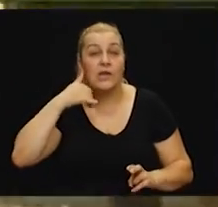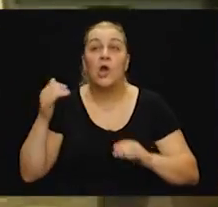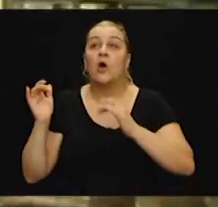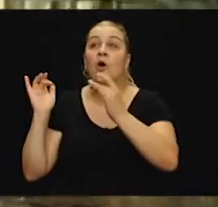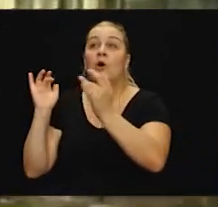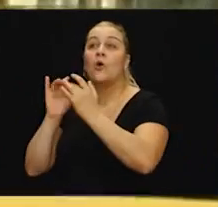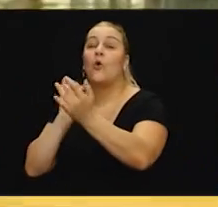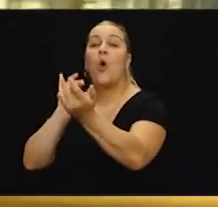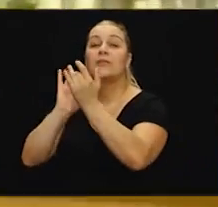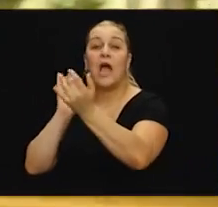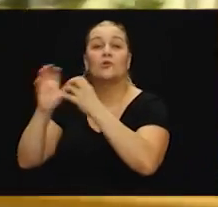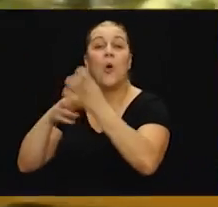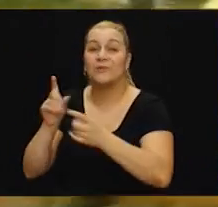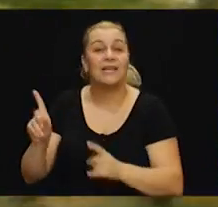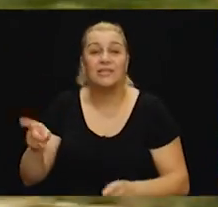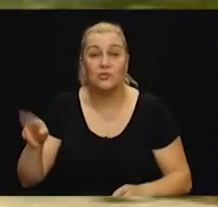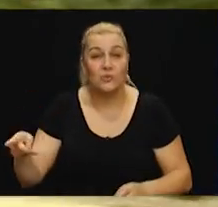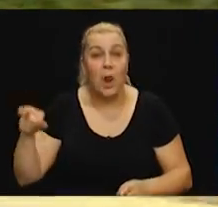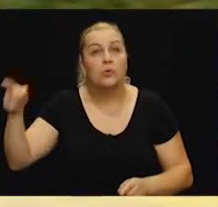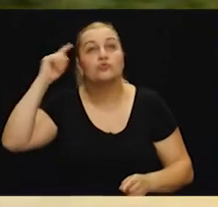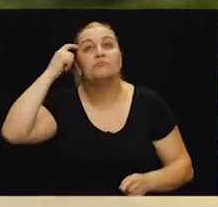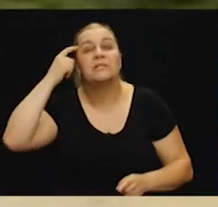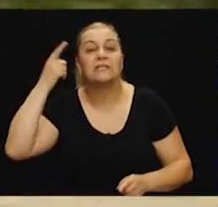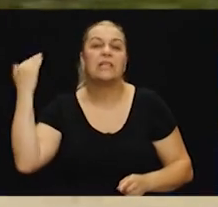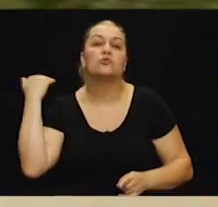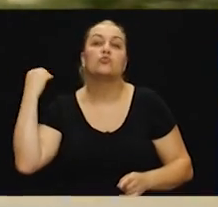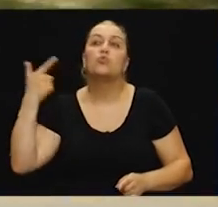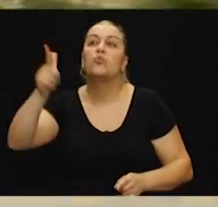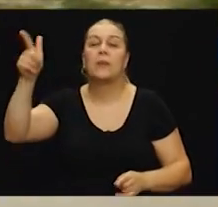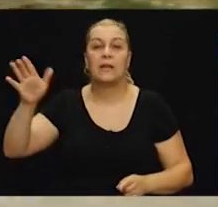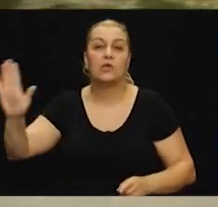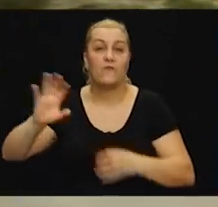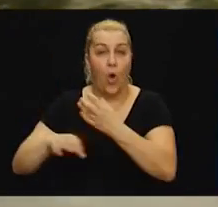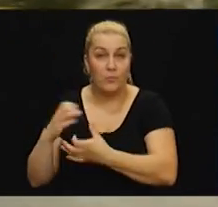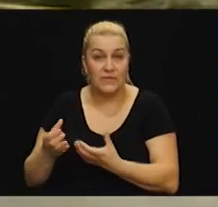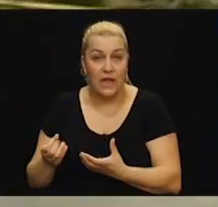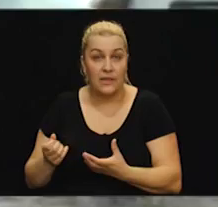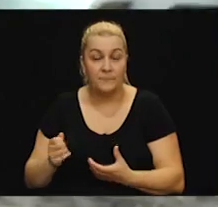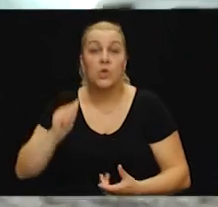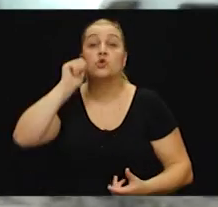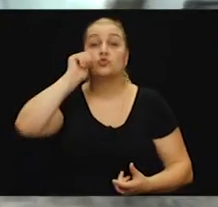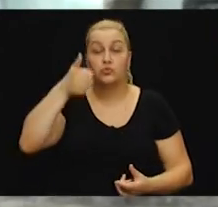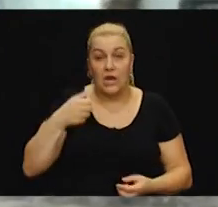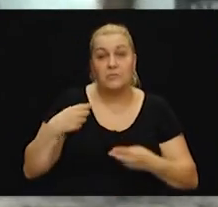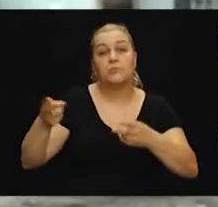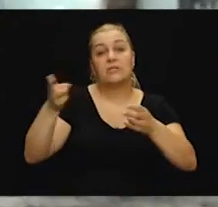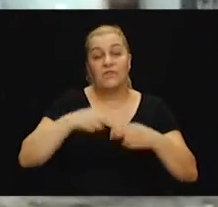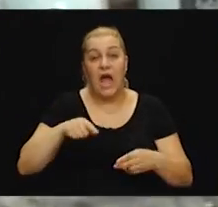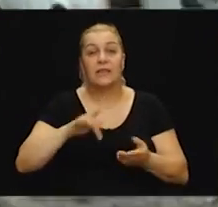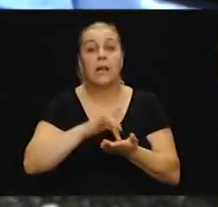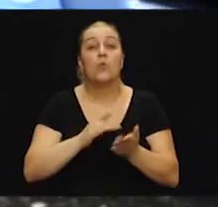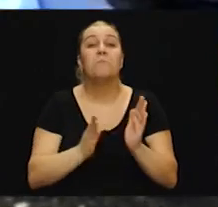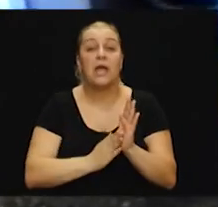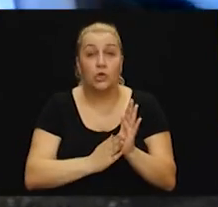nikakve. Sutra dan po završetku akcije, kad smo došli u Metković, on je i dalje bio tučen